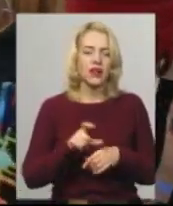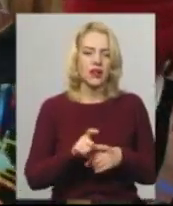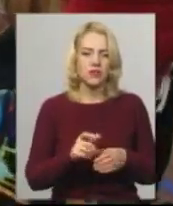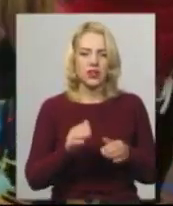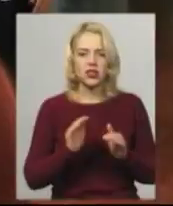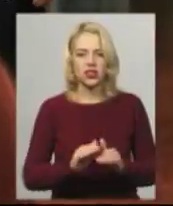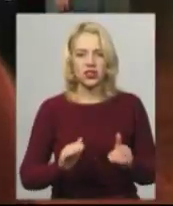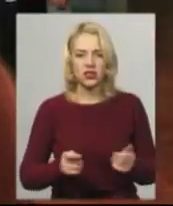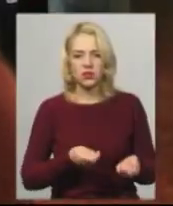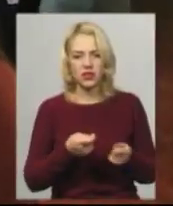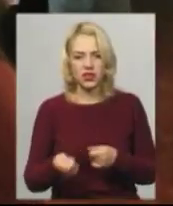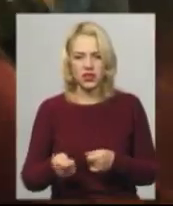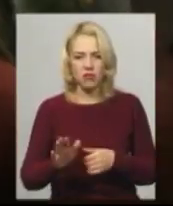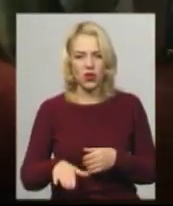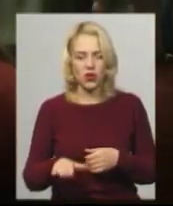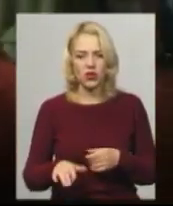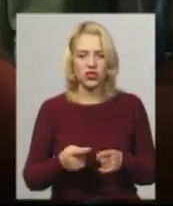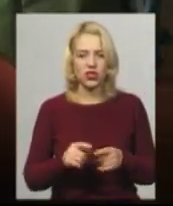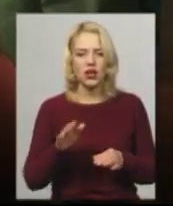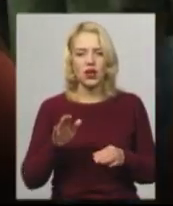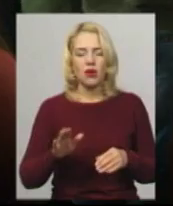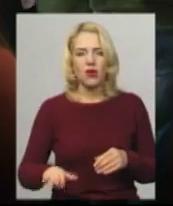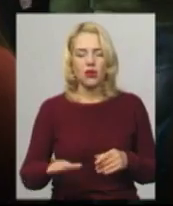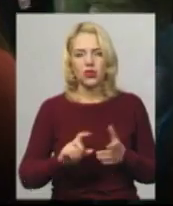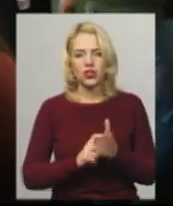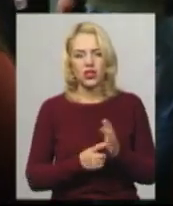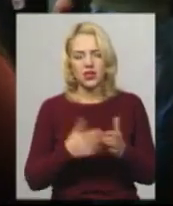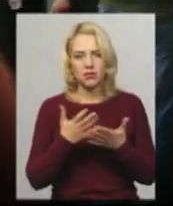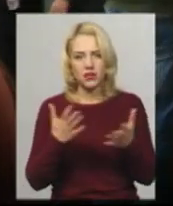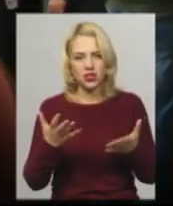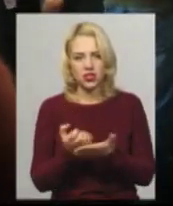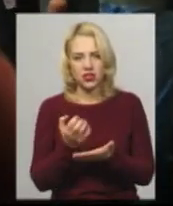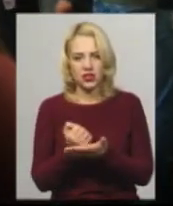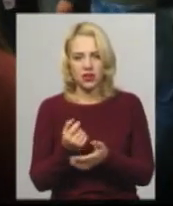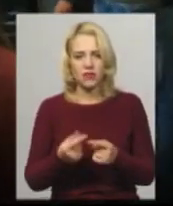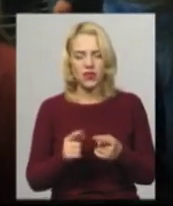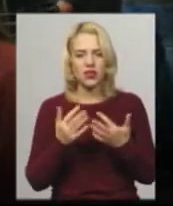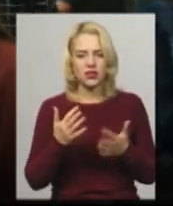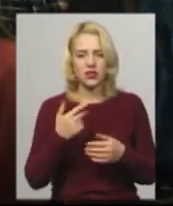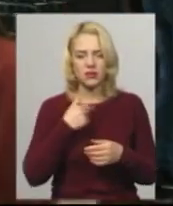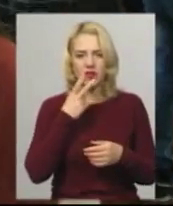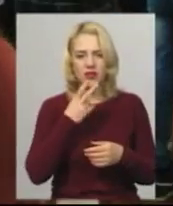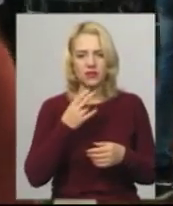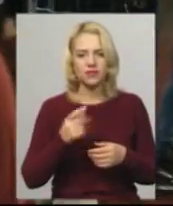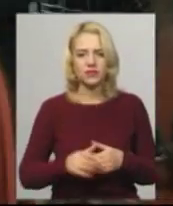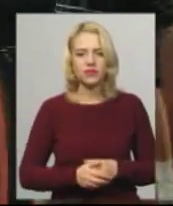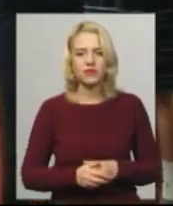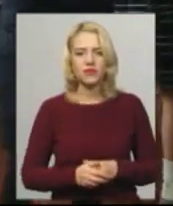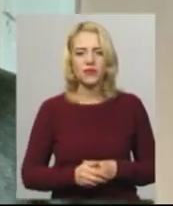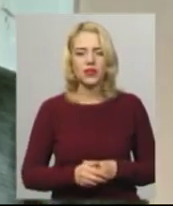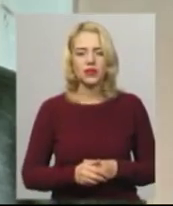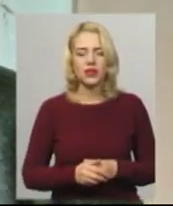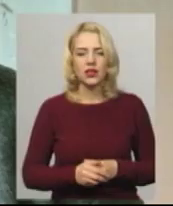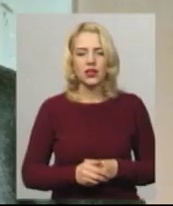молодші школярі. Найбільшу участь беруть учні молодших класів. Взагалі, нас дивує, наскільки вони активні, тому що долучається більша частина